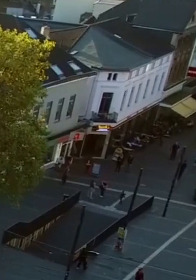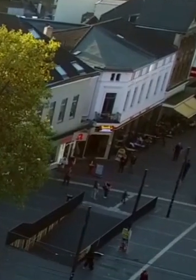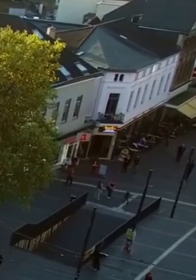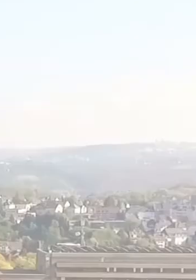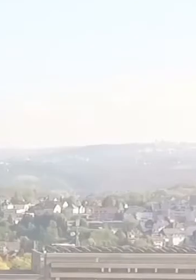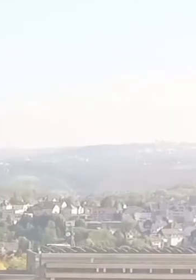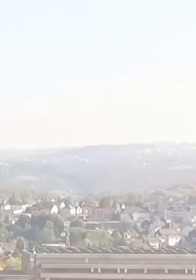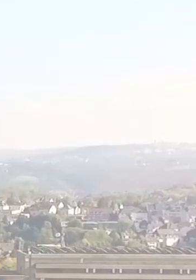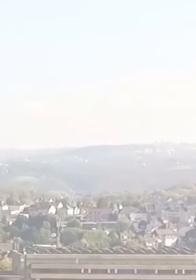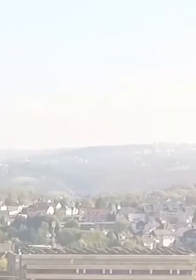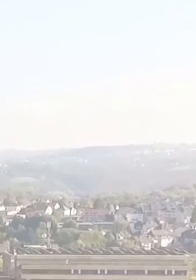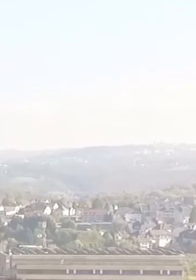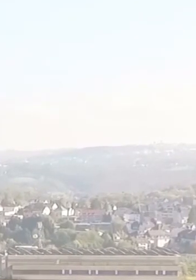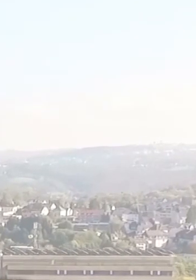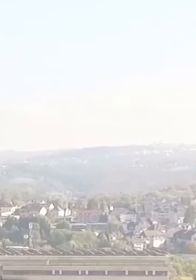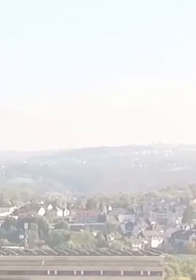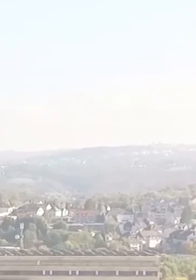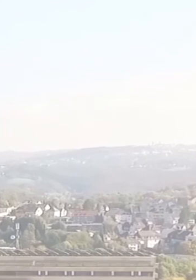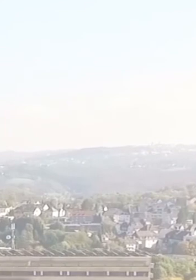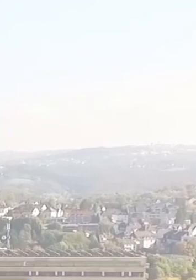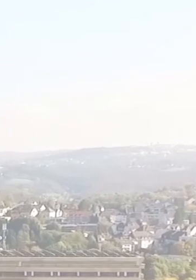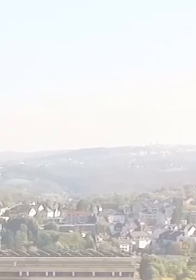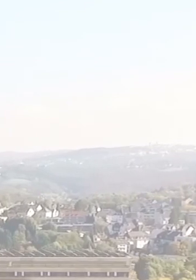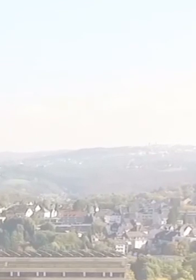Rathaus im Dzienis Prez Ihr